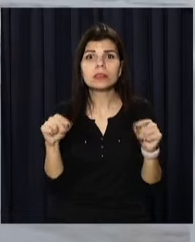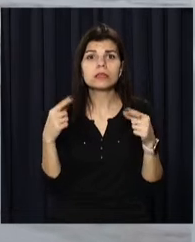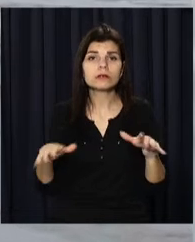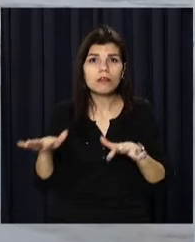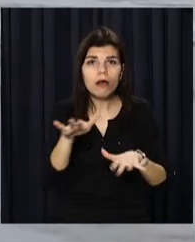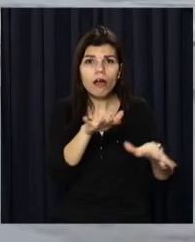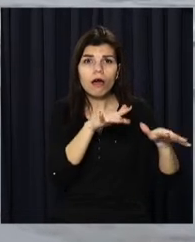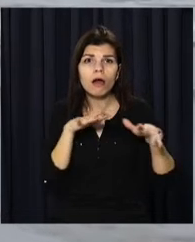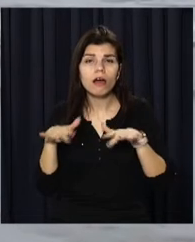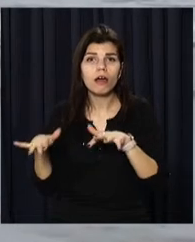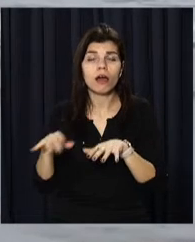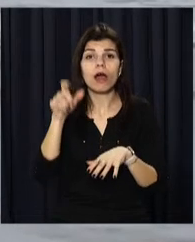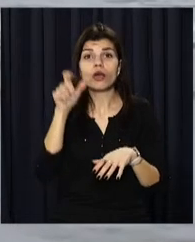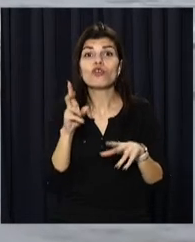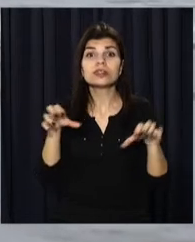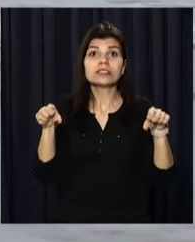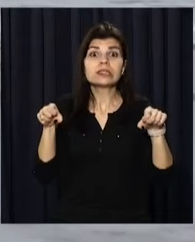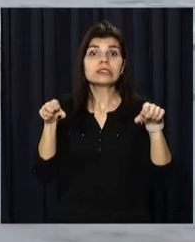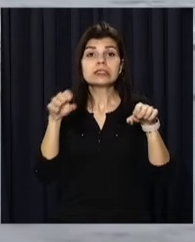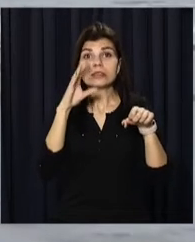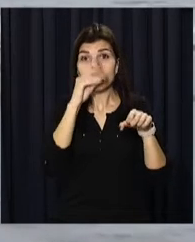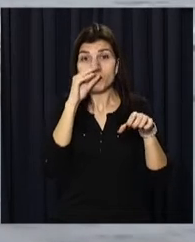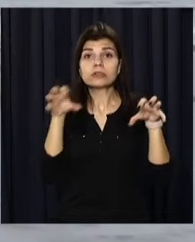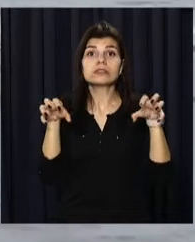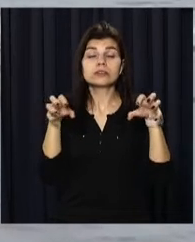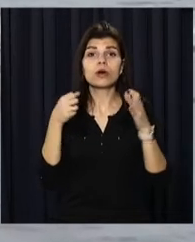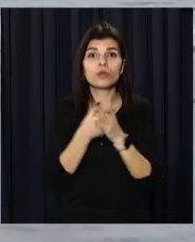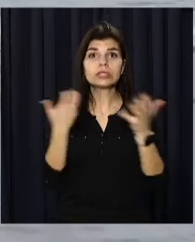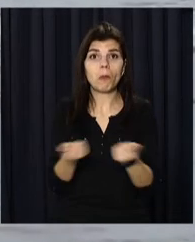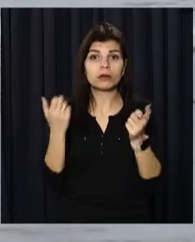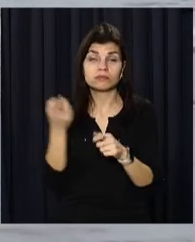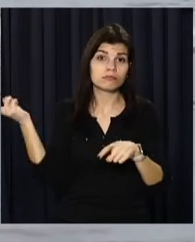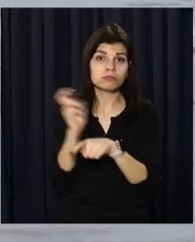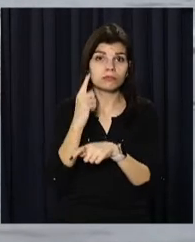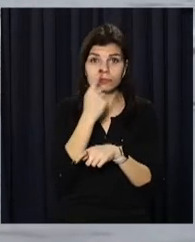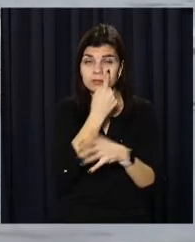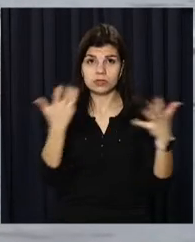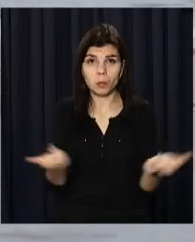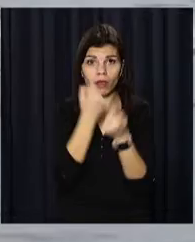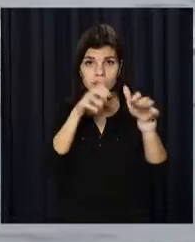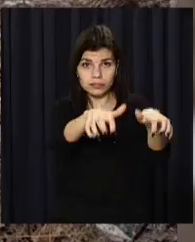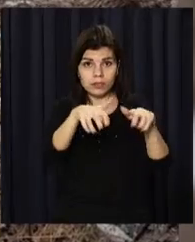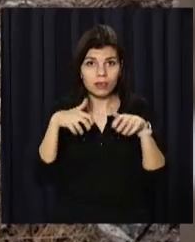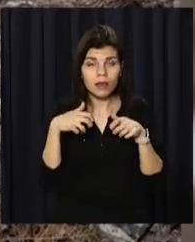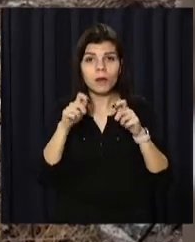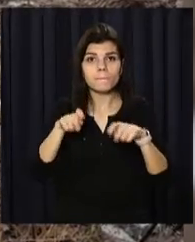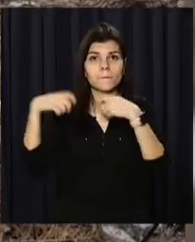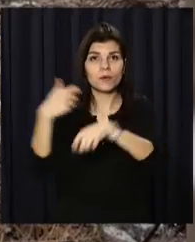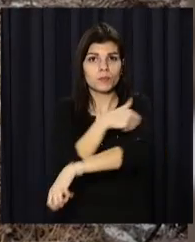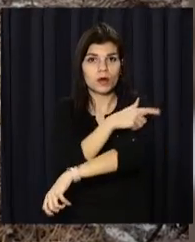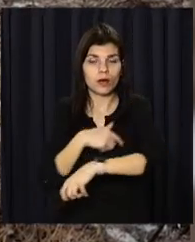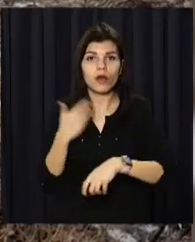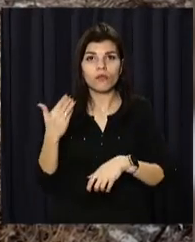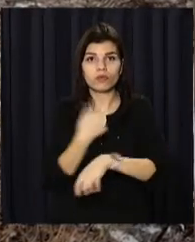берега. Рибалку, який зумів утриматися на залишках криги до прибуття допомоги, надзвичайники витягли на берег та передали медикам.